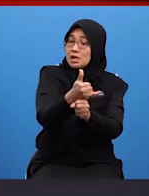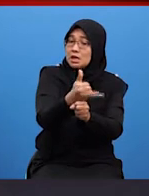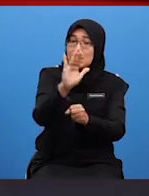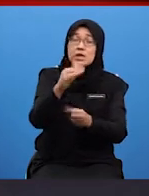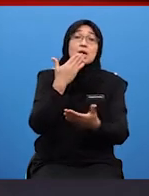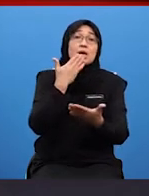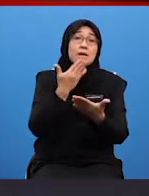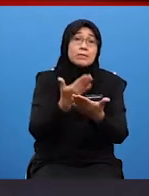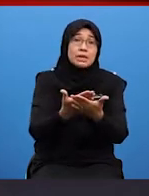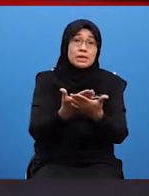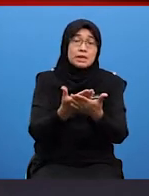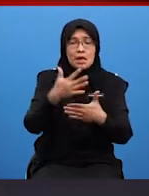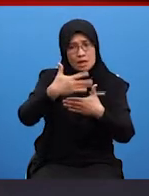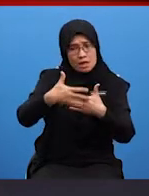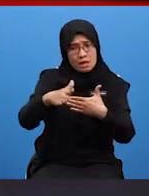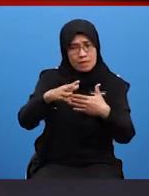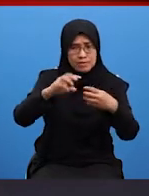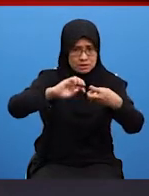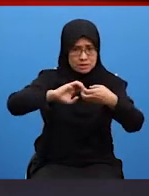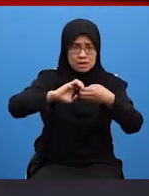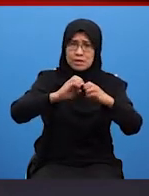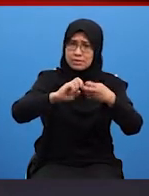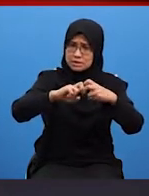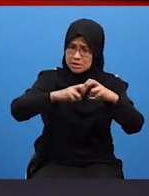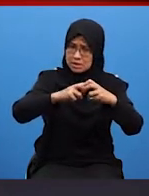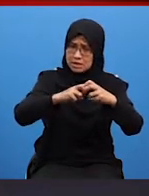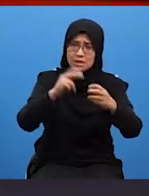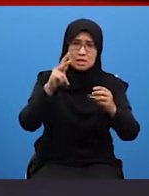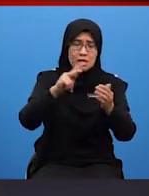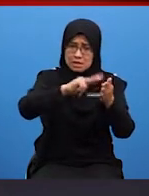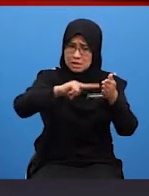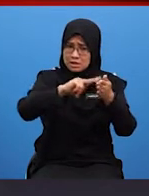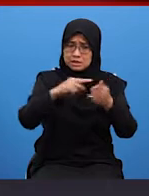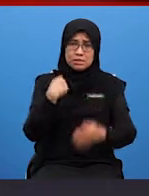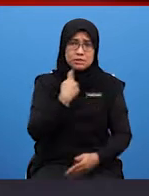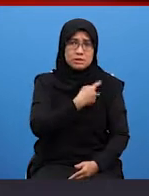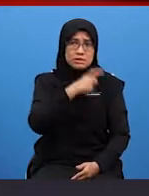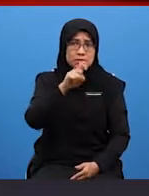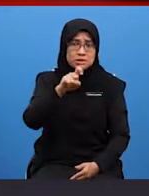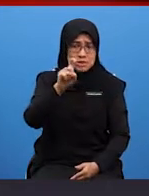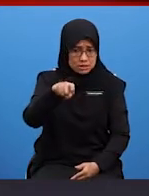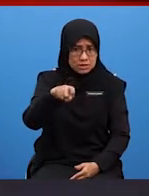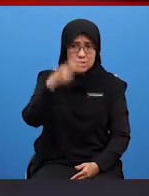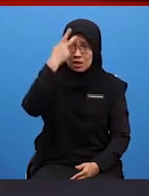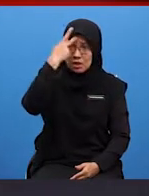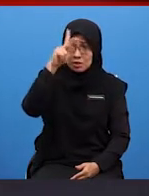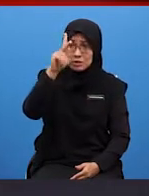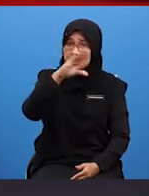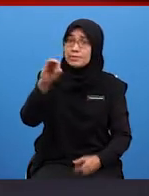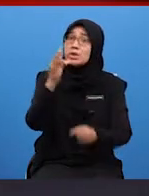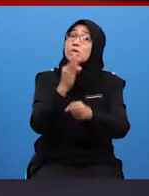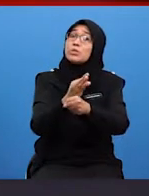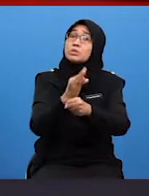selepas kita menyatakan permasalah kajian tadi, kita perlu menentukan konsep dan fungsi pula